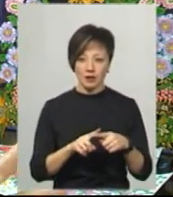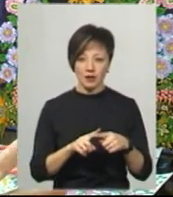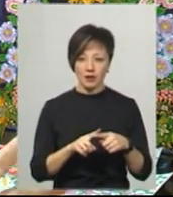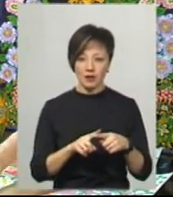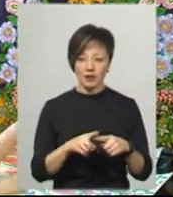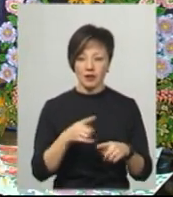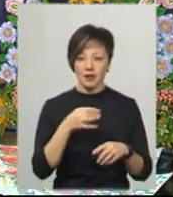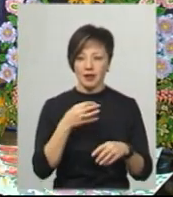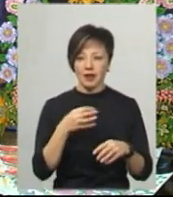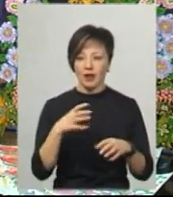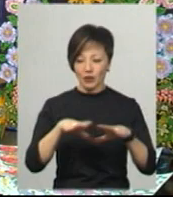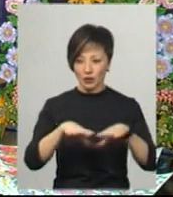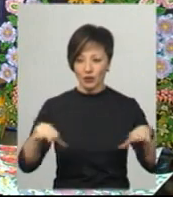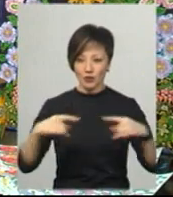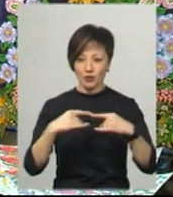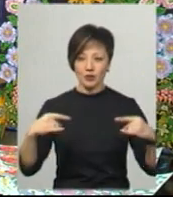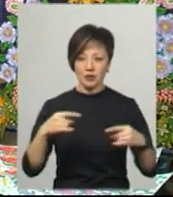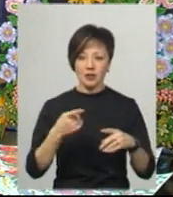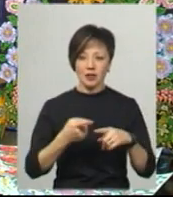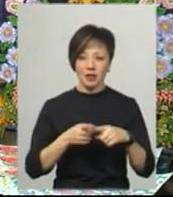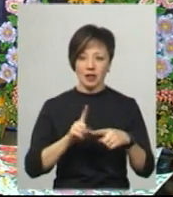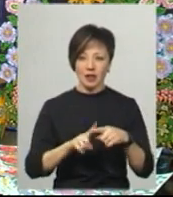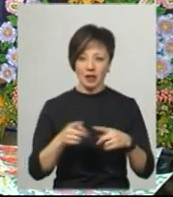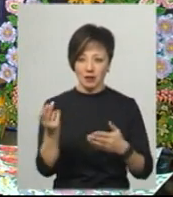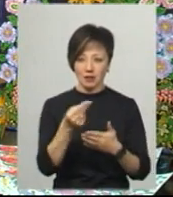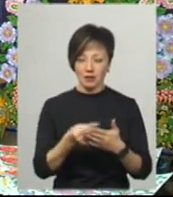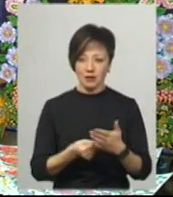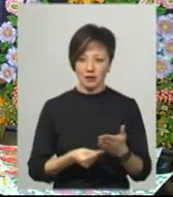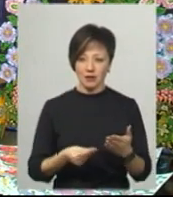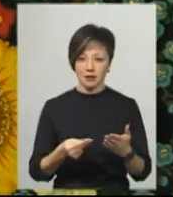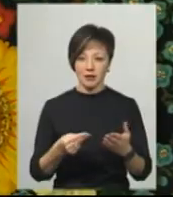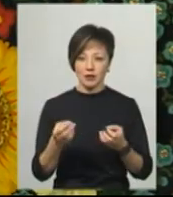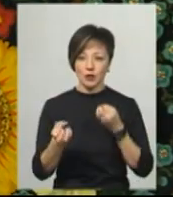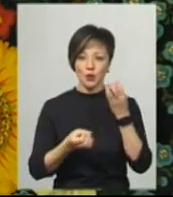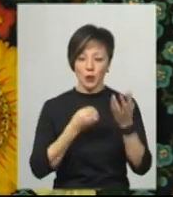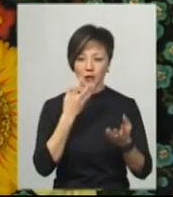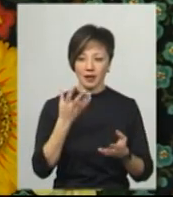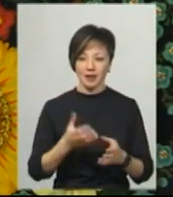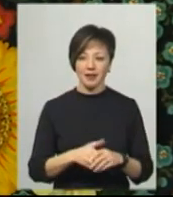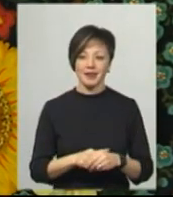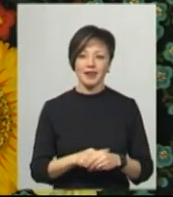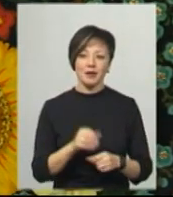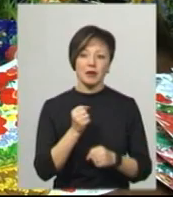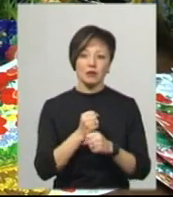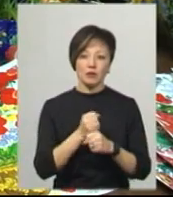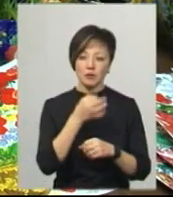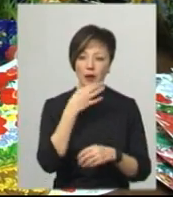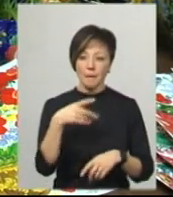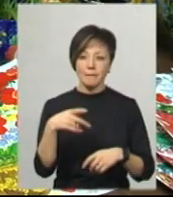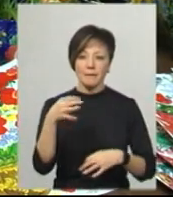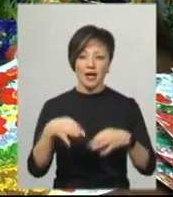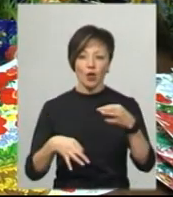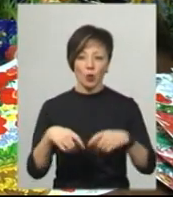мені щось не сподобалася. З одної сторони можна ліпити вареники, а з другої я її зробила в сонюхи. Працювати художниця полюбляє з природними